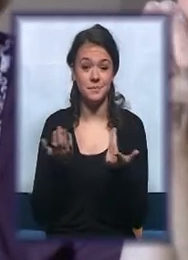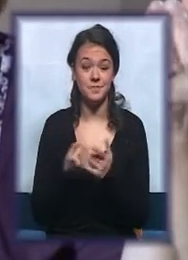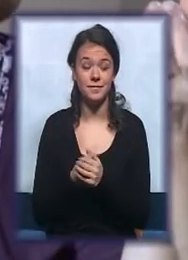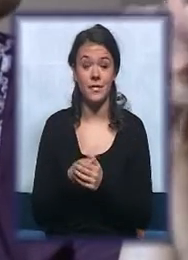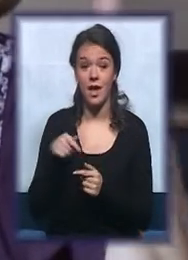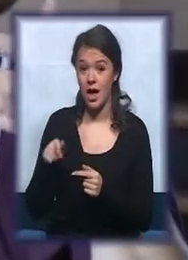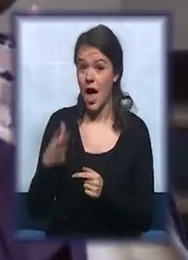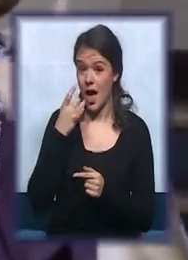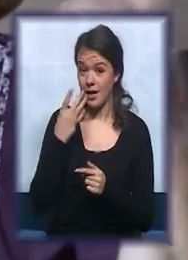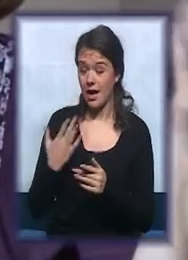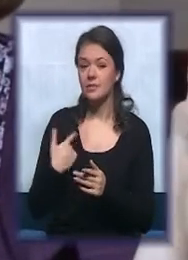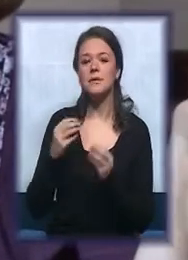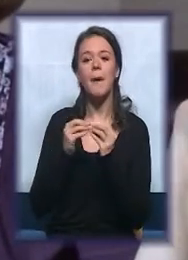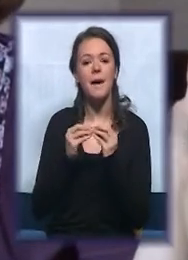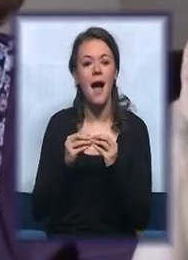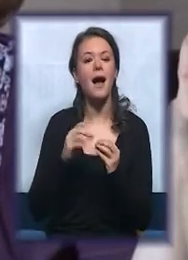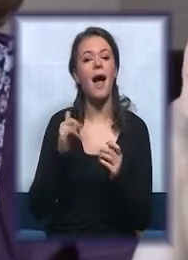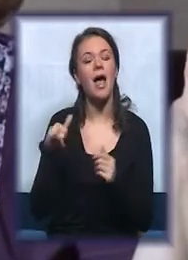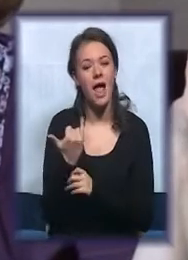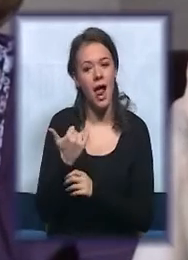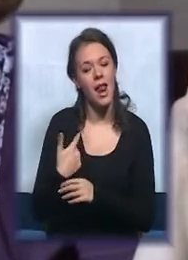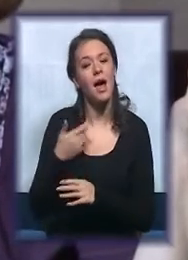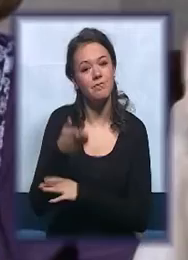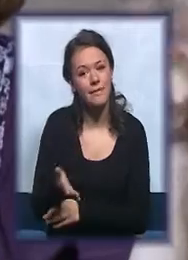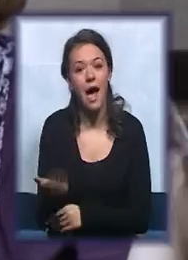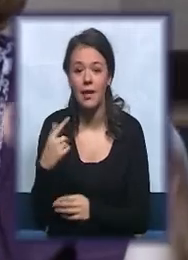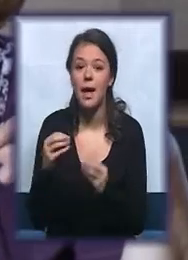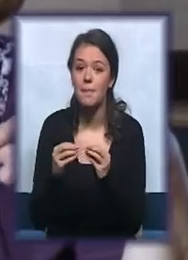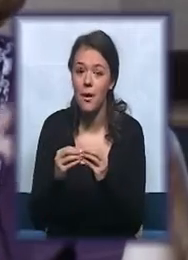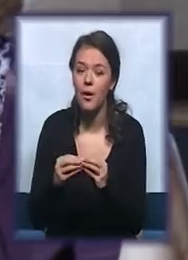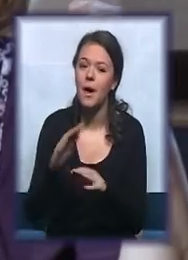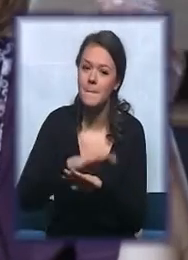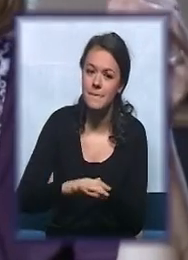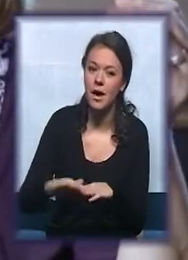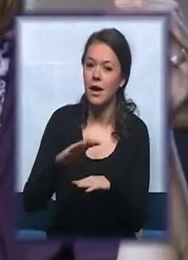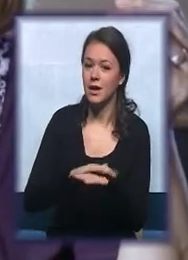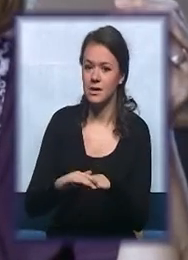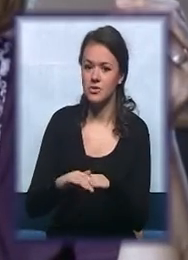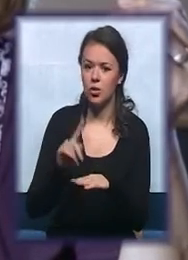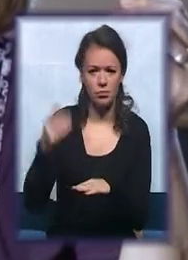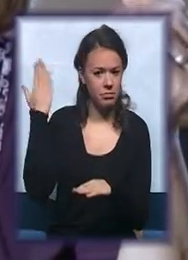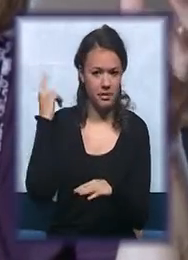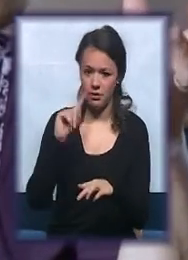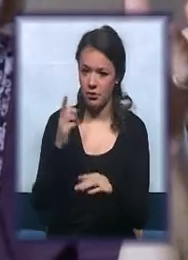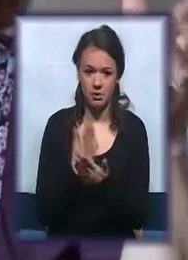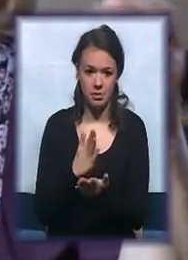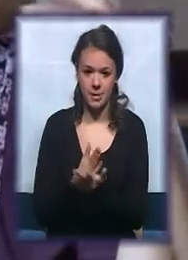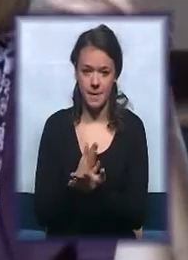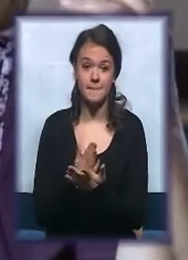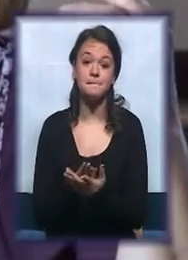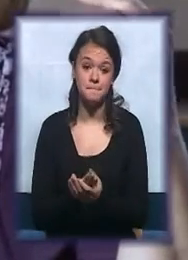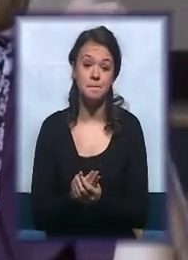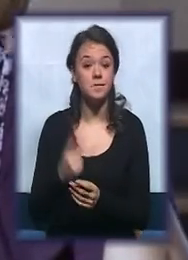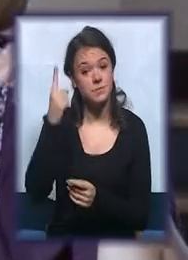Ovde kad mu priđe Branka, Jelena, ajde Boko pomazi, Boka maziš, što to ranije nije radio. Znate, ipak